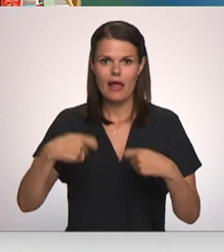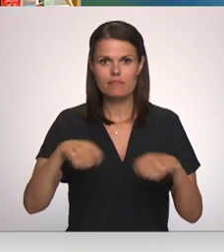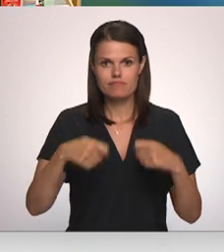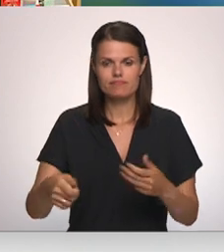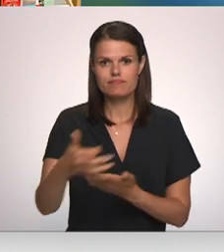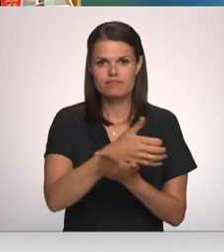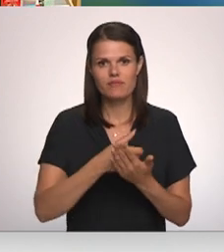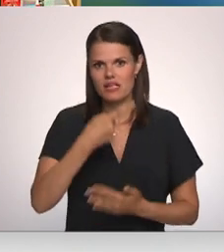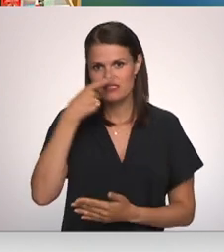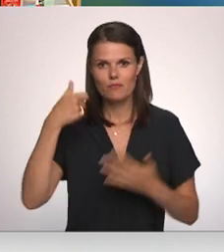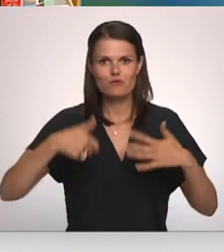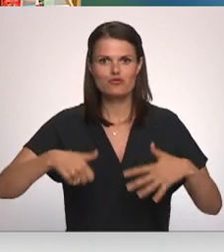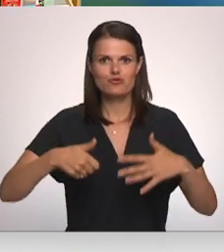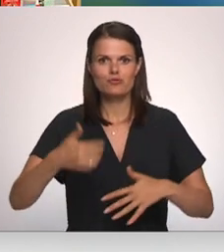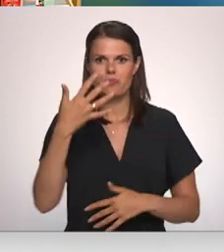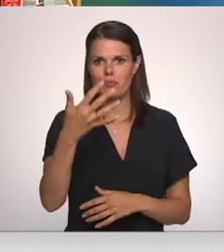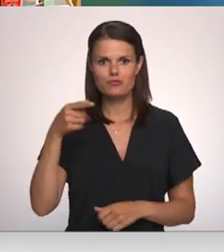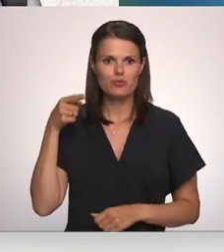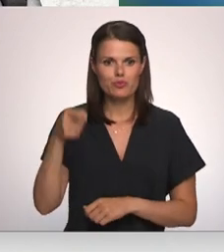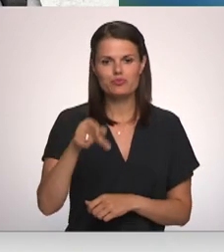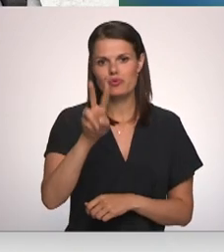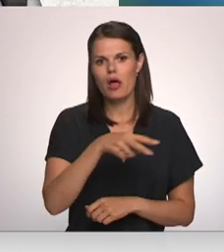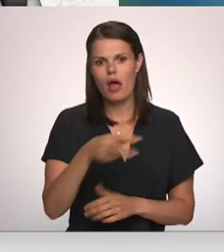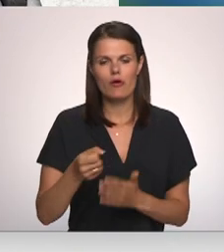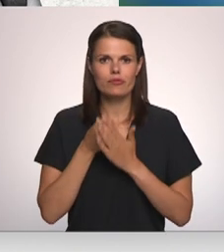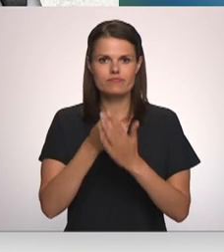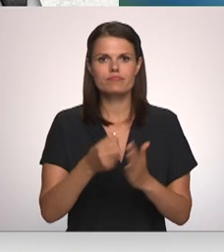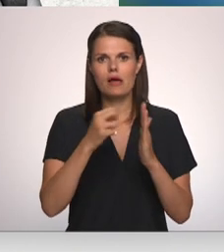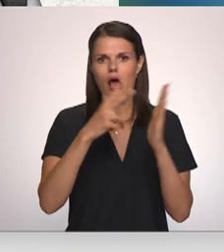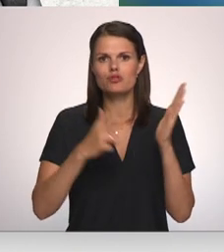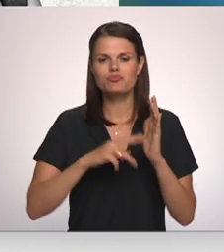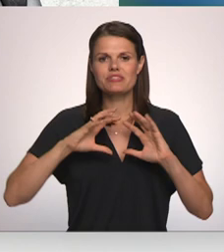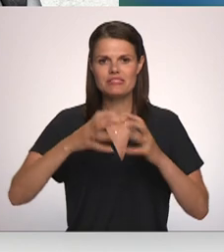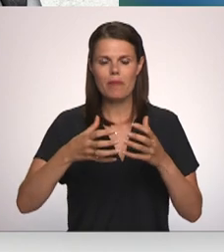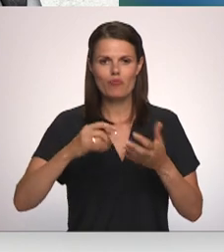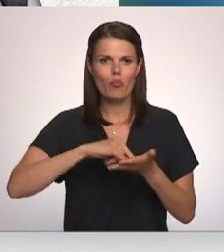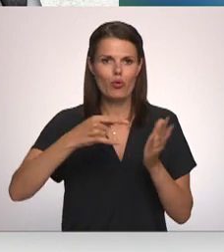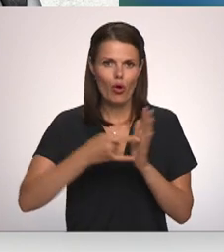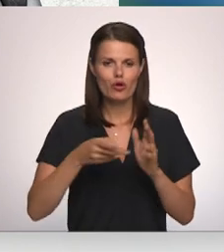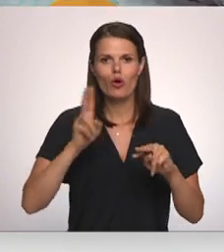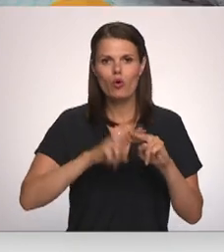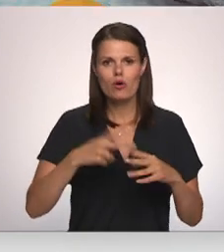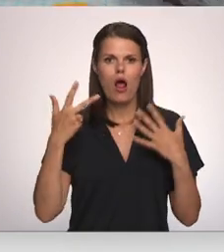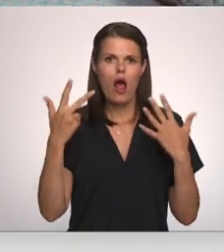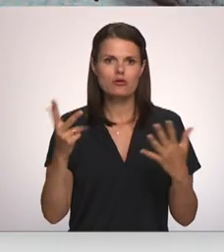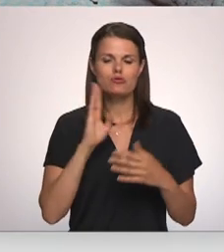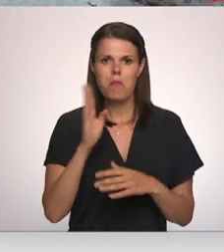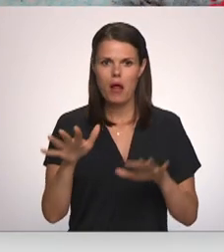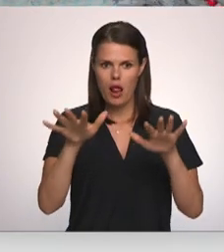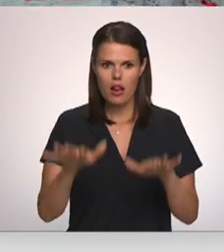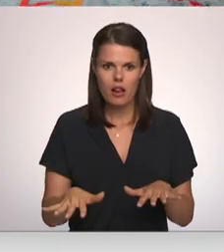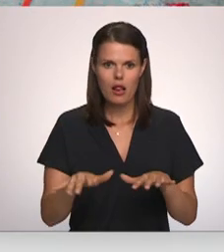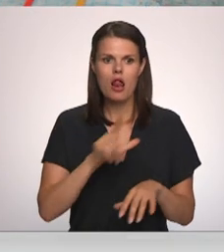165 tūkstoši eiro un atbalstīti 18 starptautiski projekti un 8 Beļģijā. Latvijas